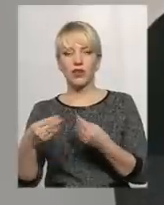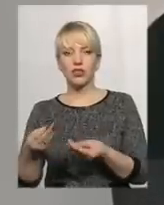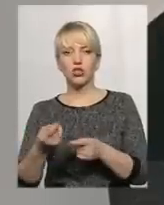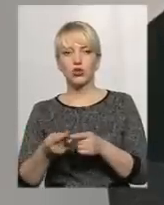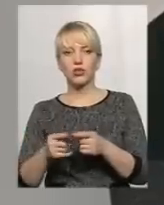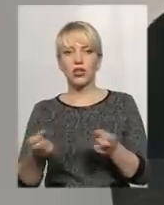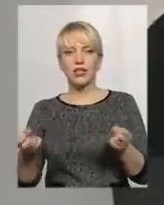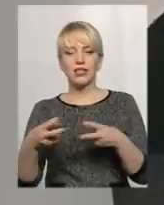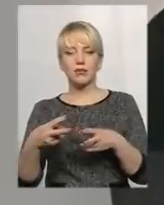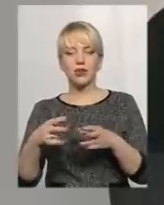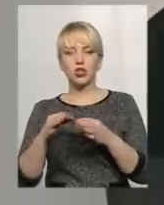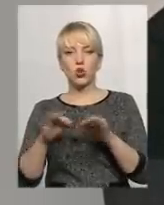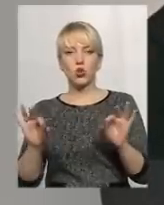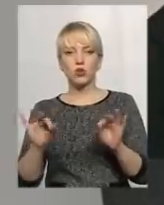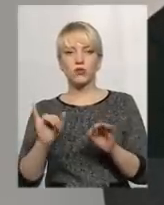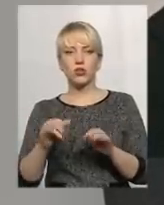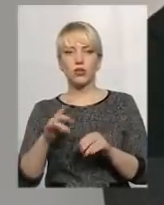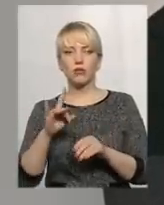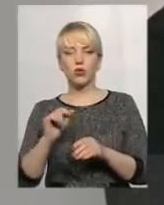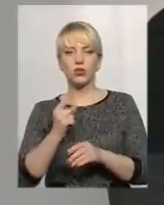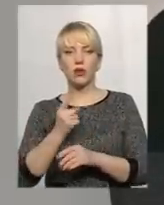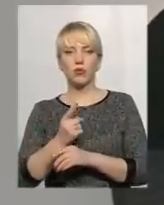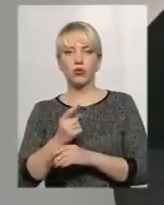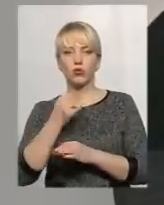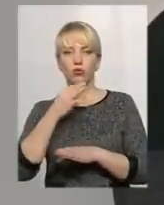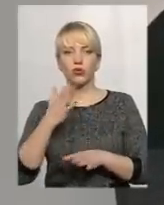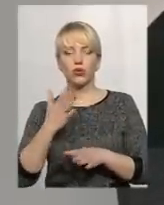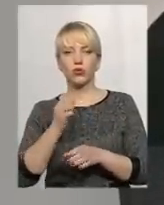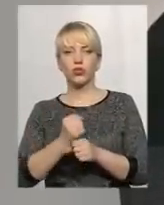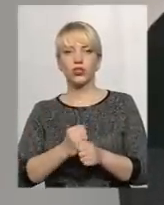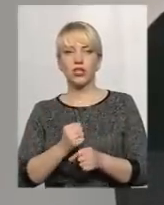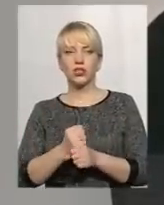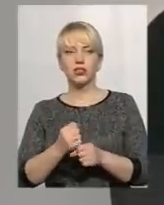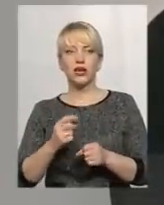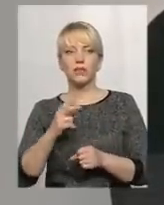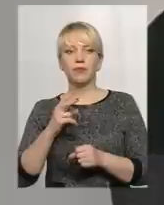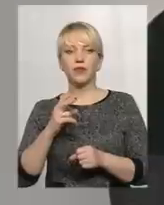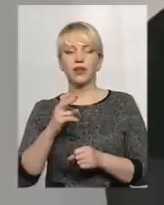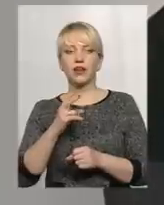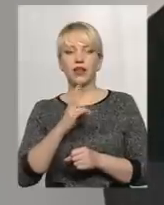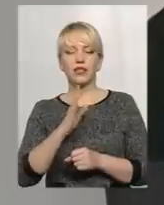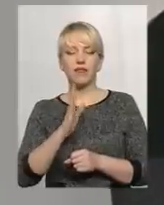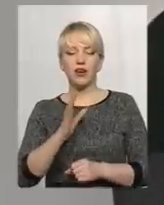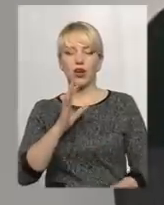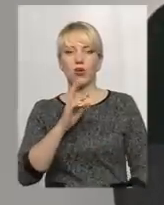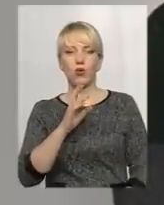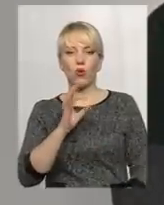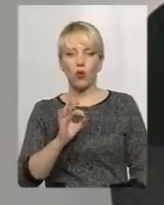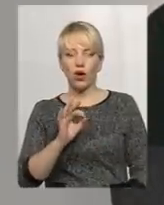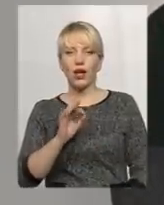спецдозволу і про заборону будь-якої діяльності НВО Континент Плюс